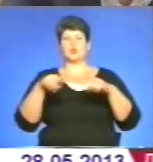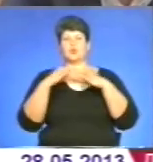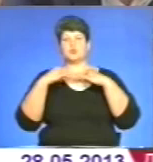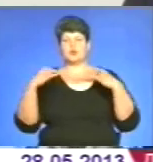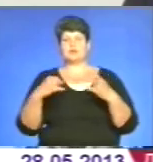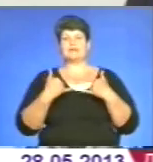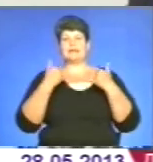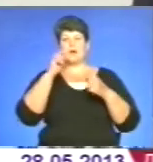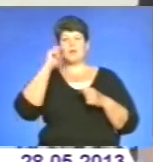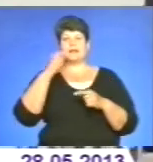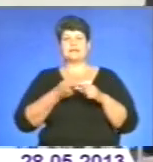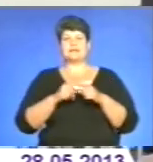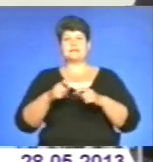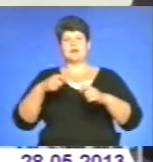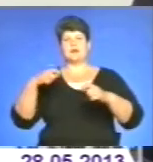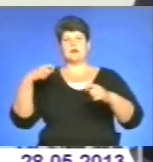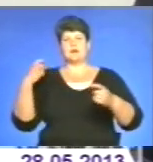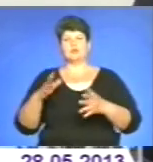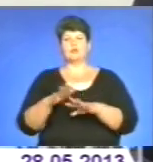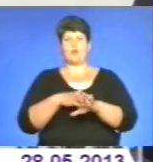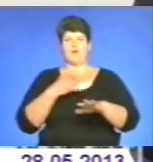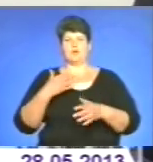для України це довгоочікуваний крок вперед.